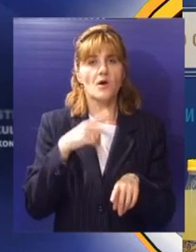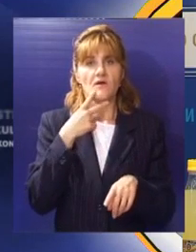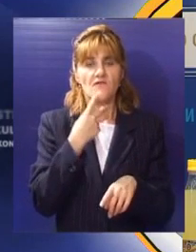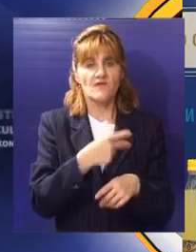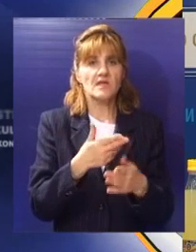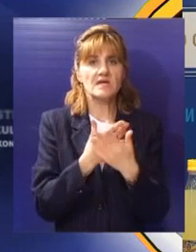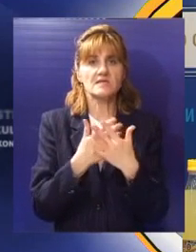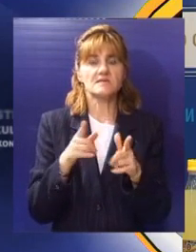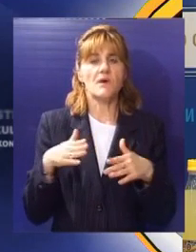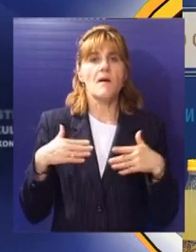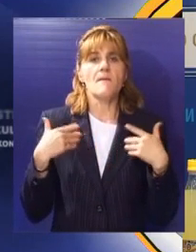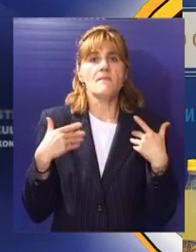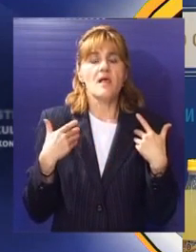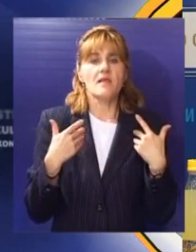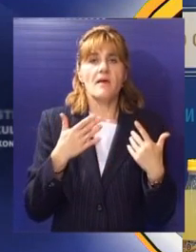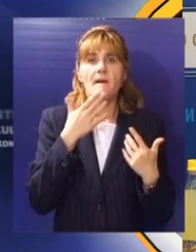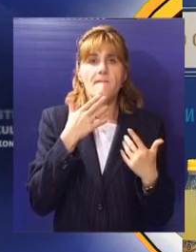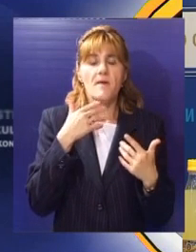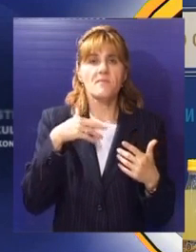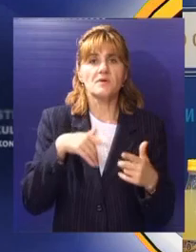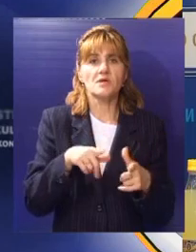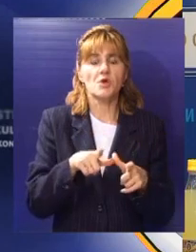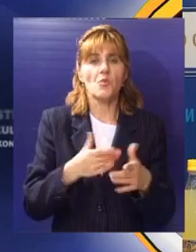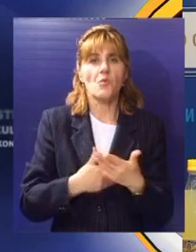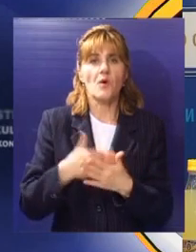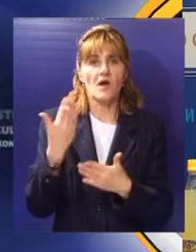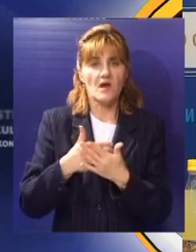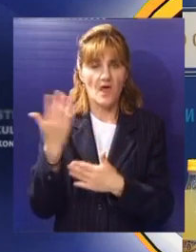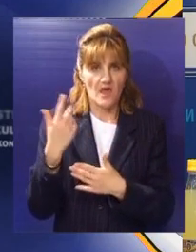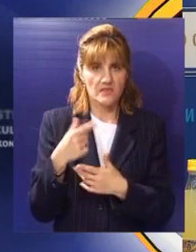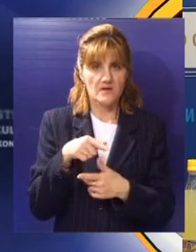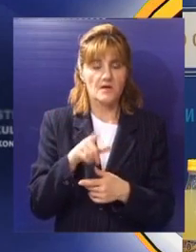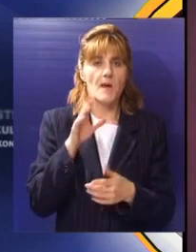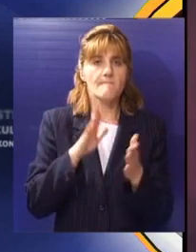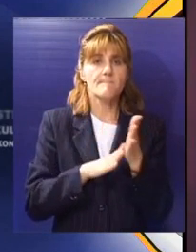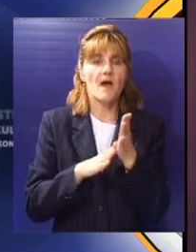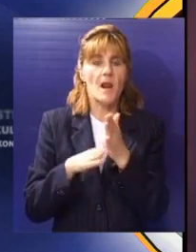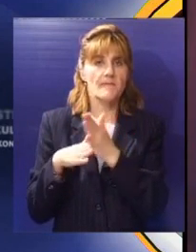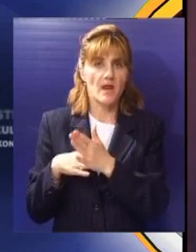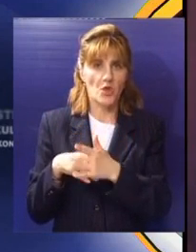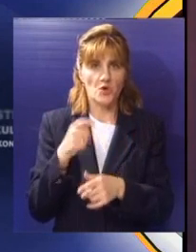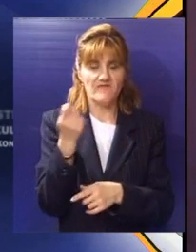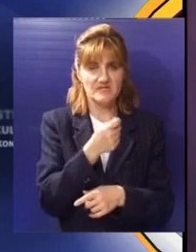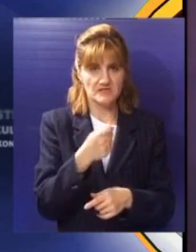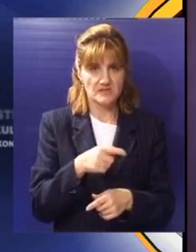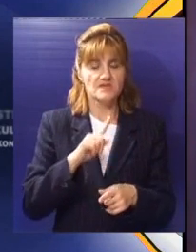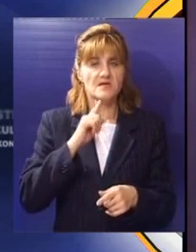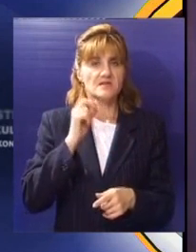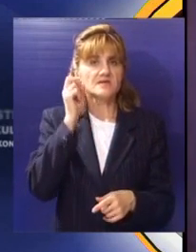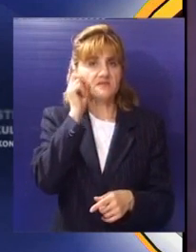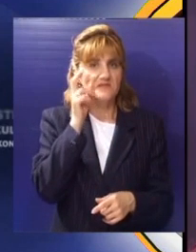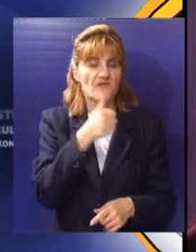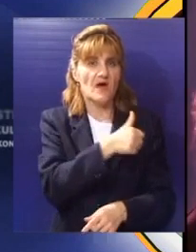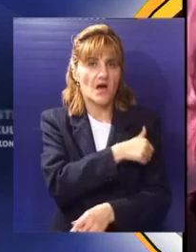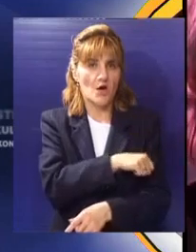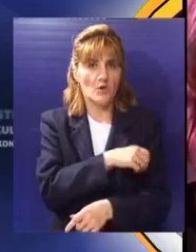kolektivnu izložbu mladi majmoni zaposedaju grad po izboru kustosa i slikara Mihajla Milunovića. Kao i svake godine za